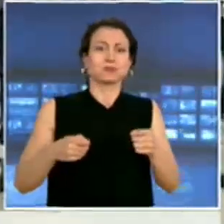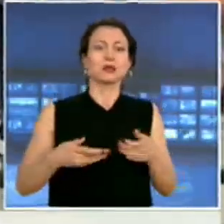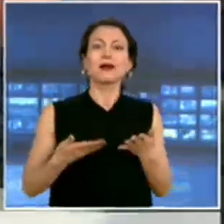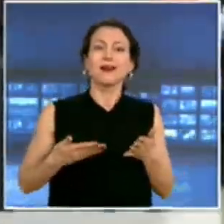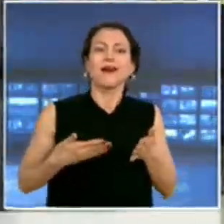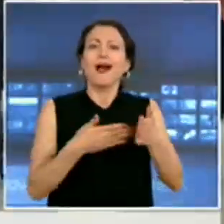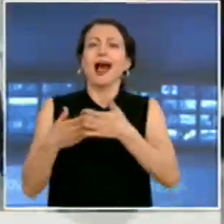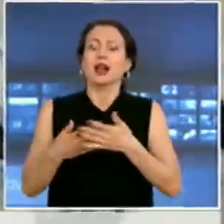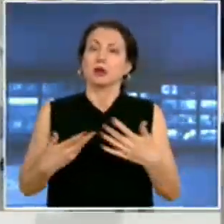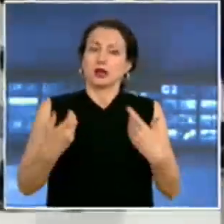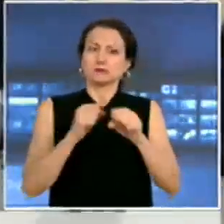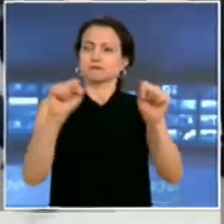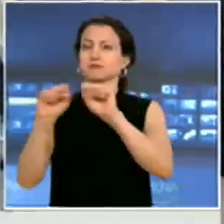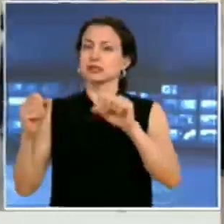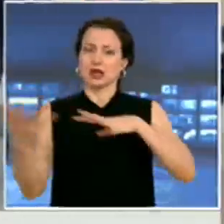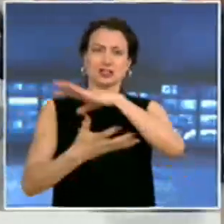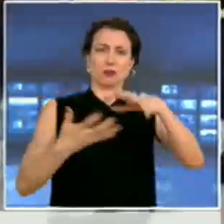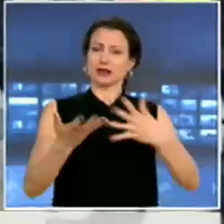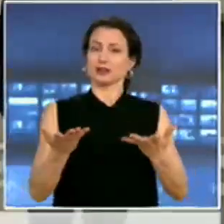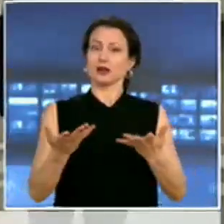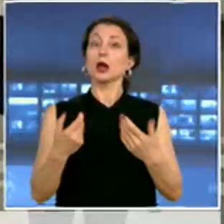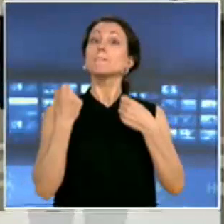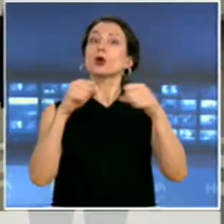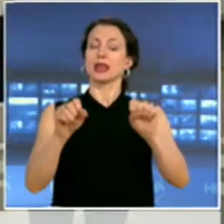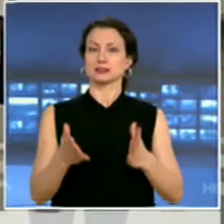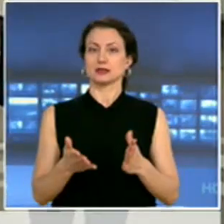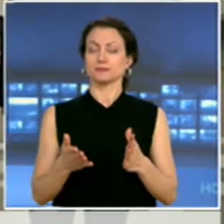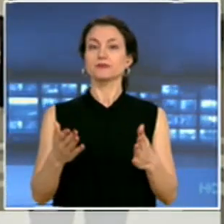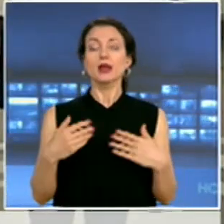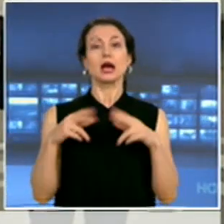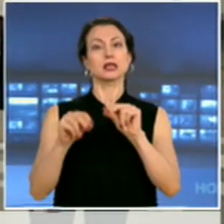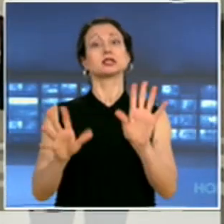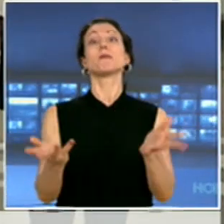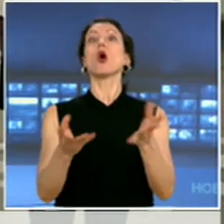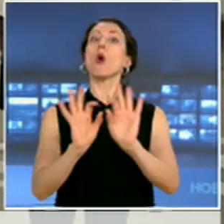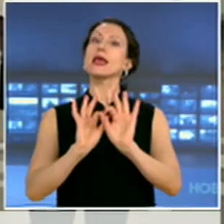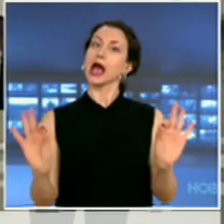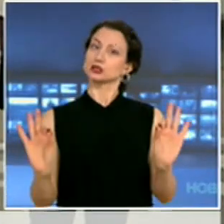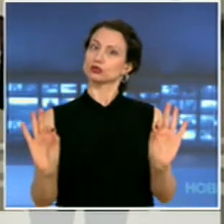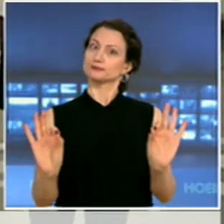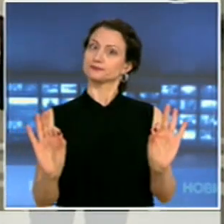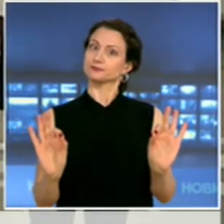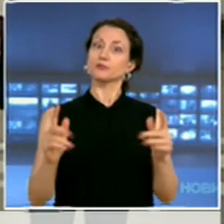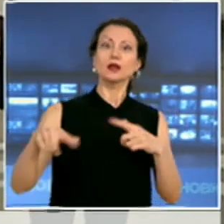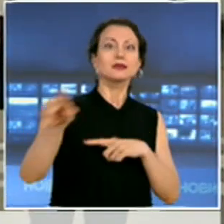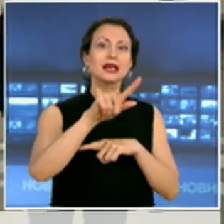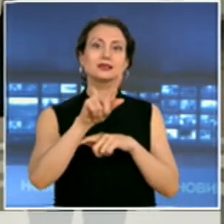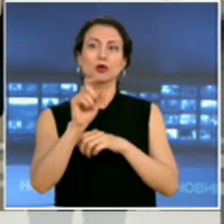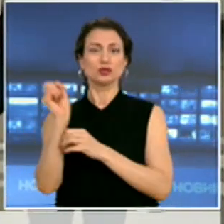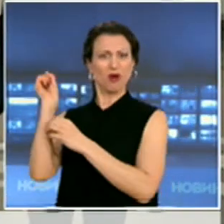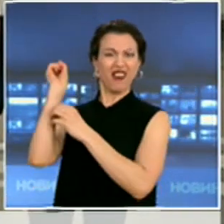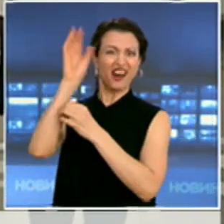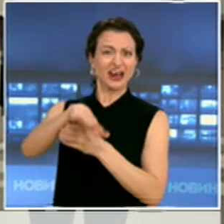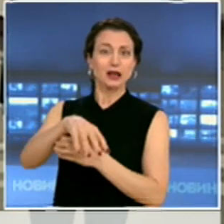всички тези протести. Казах го ясно. Казах много ясно, че тези, които хвърлиха българско знаме,